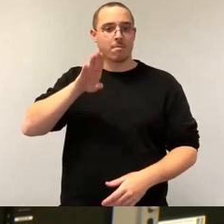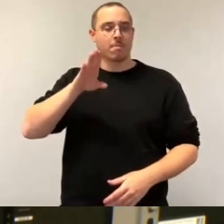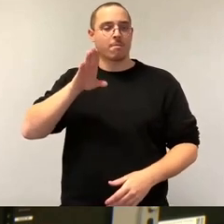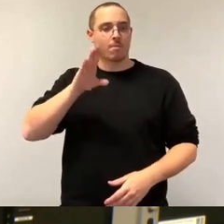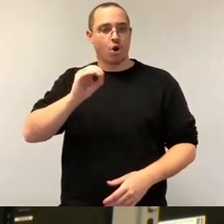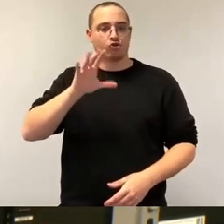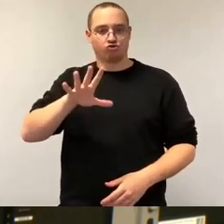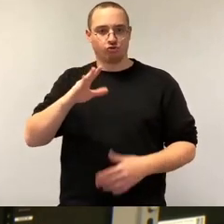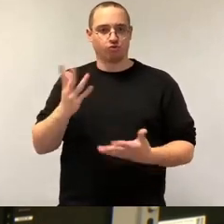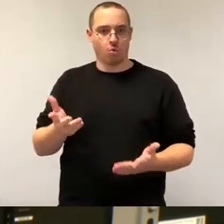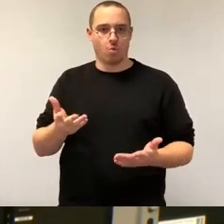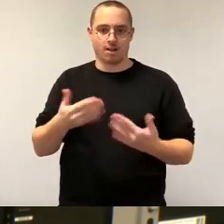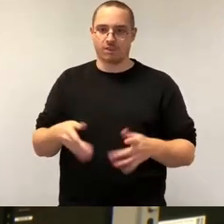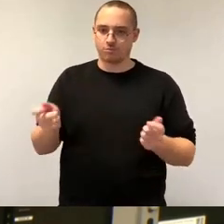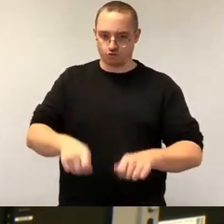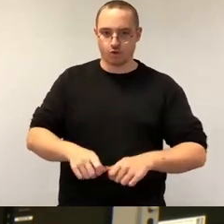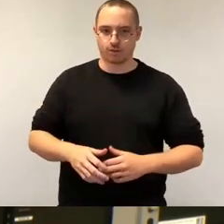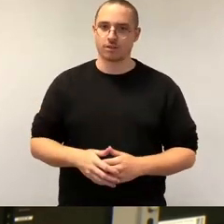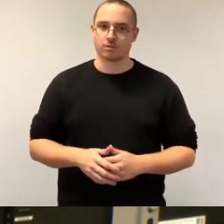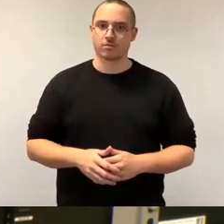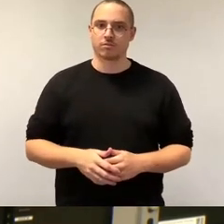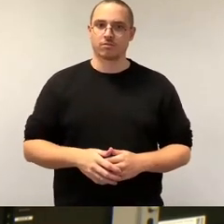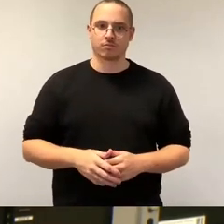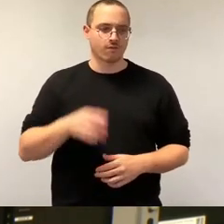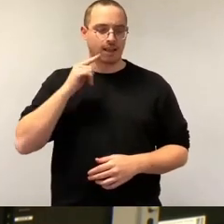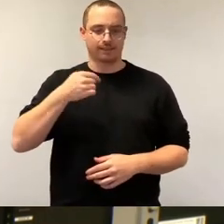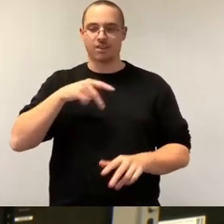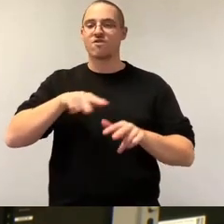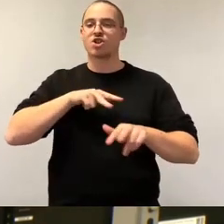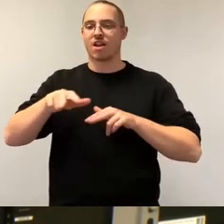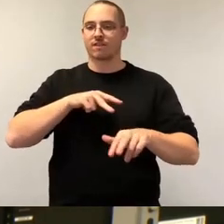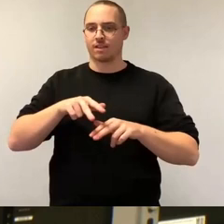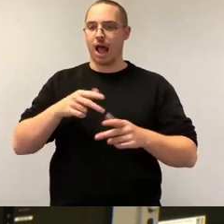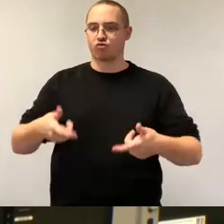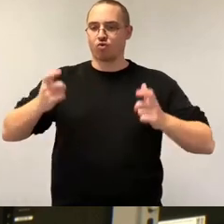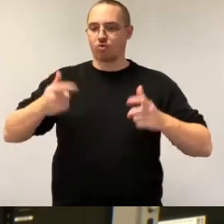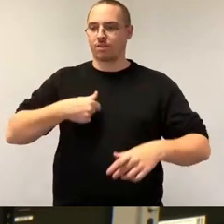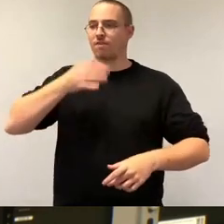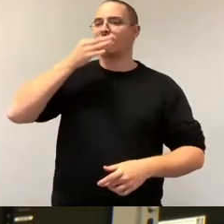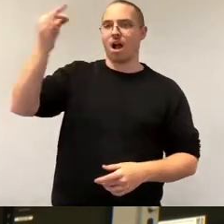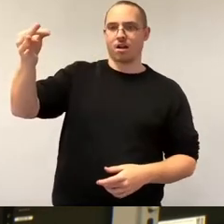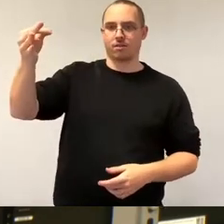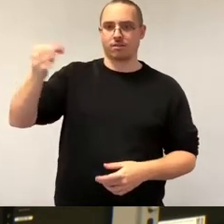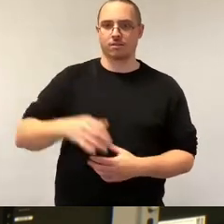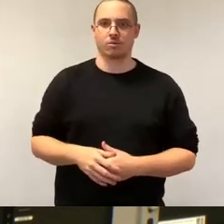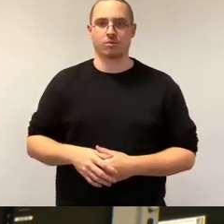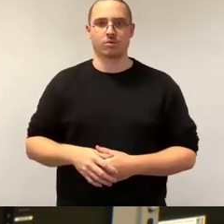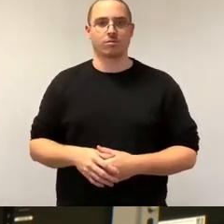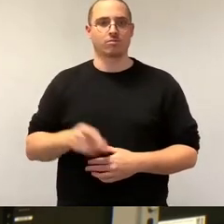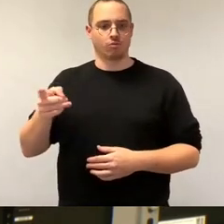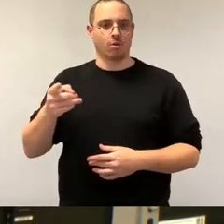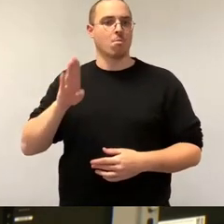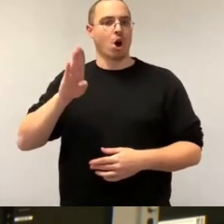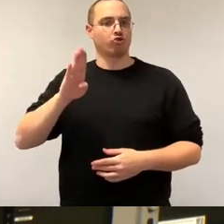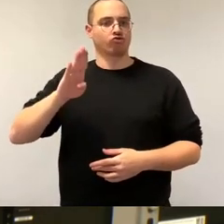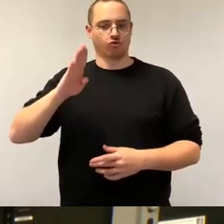das wurde im Wirtschaftsausschuss von mir so gefragt und da haben wir quasi im Schlepptau, einfach so, ohne es